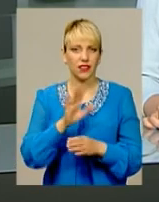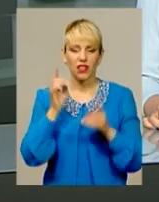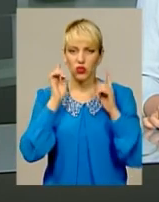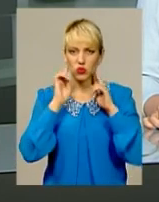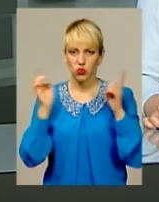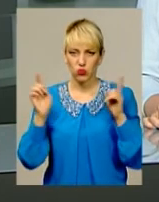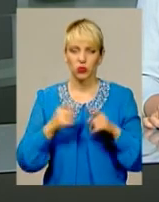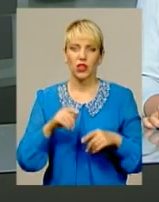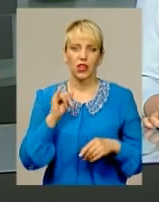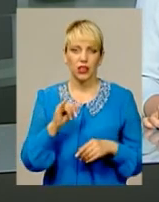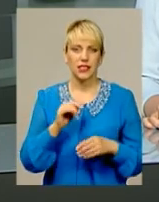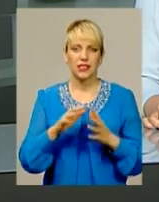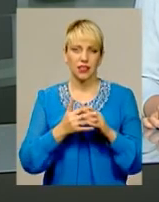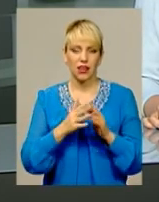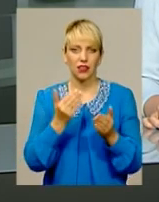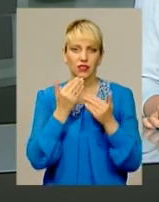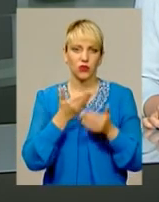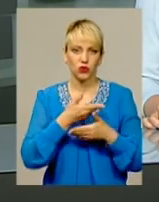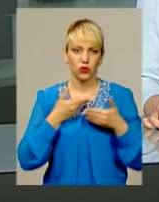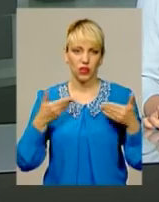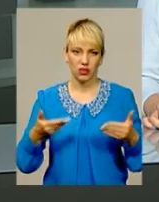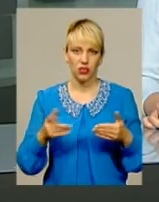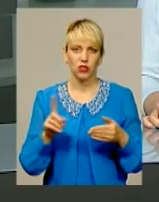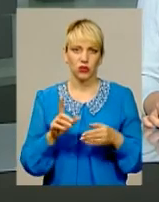нас у надії збутися недбайливих підприємців.